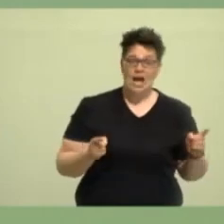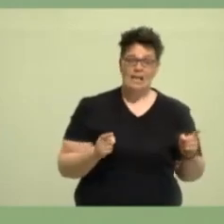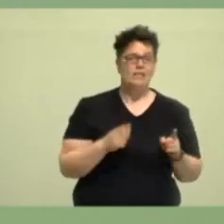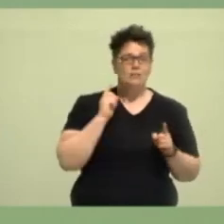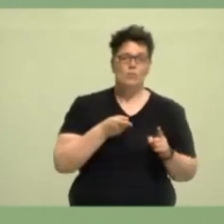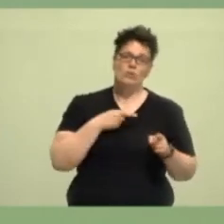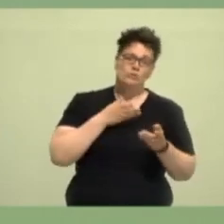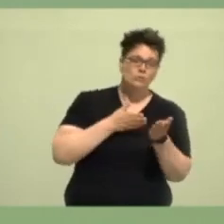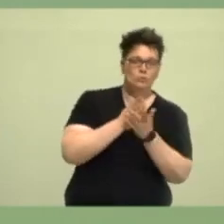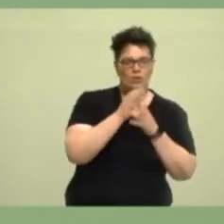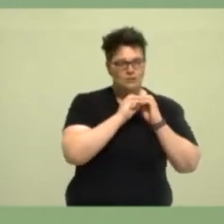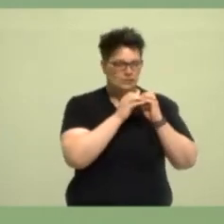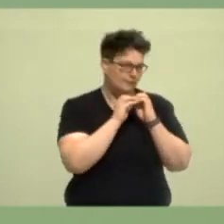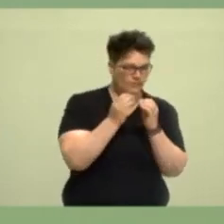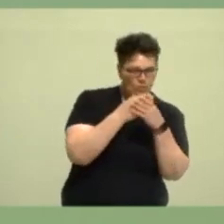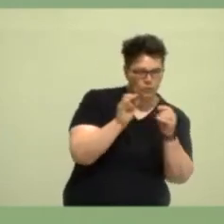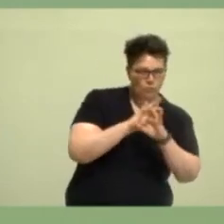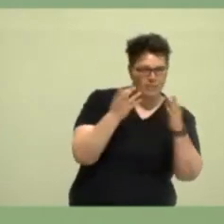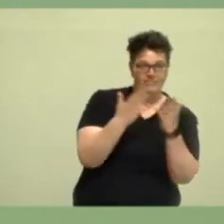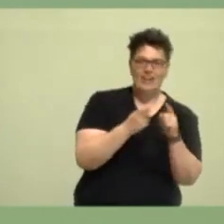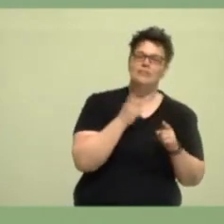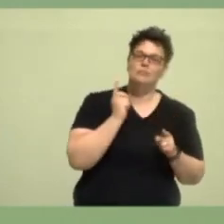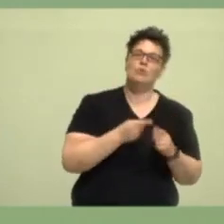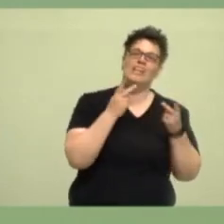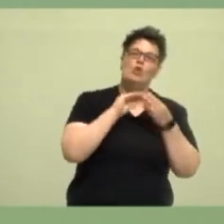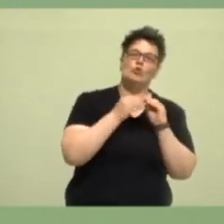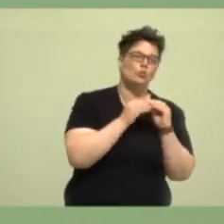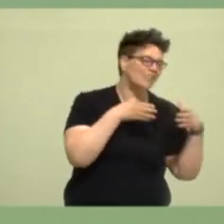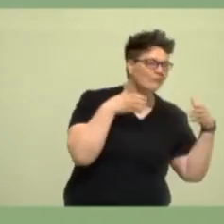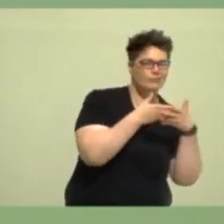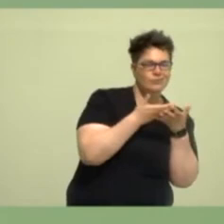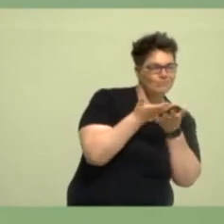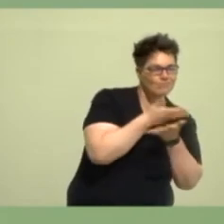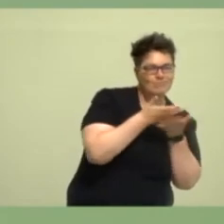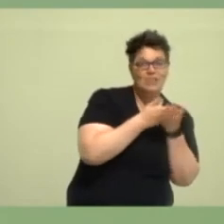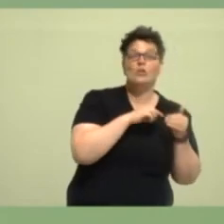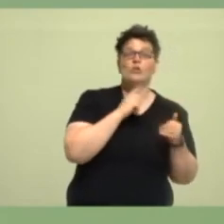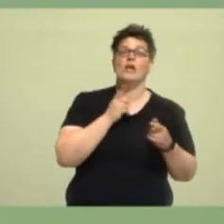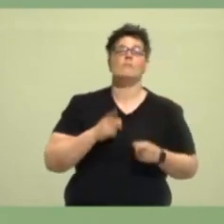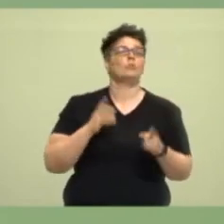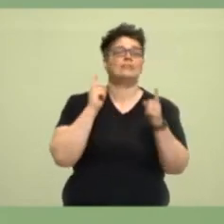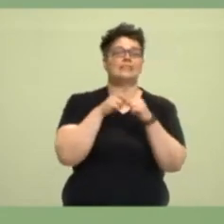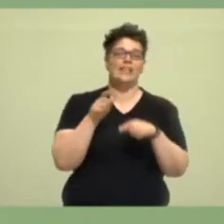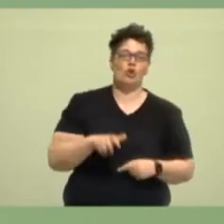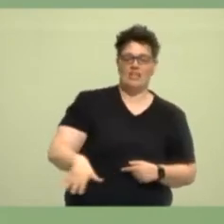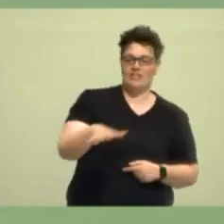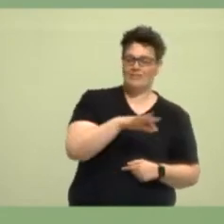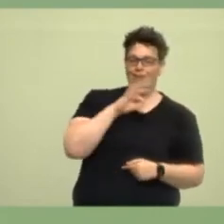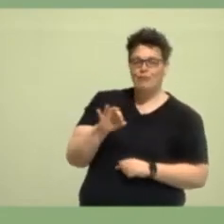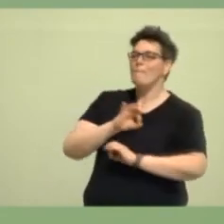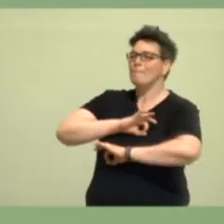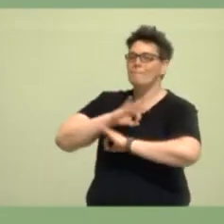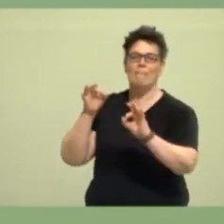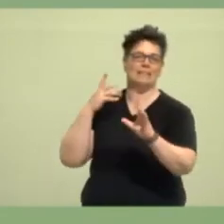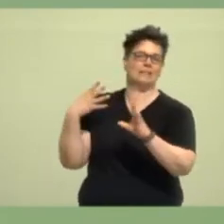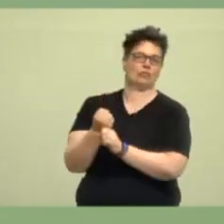Es braucht ein konstruktives Miteinander und es braucht das gemeinsame Ziel, das Beste für Nordrhein-Westfalen zu leisten, um